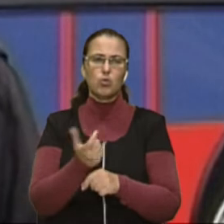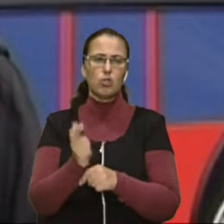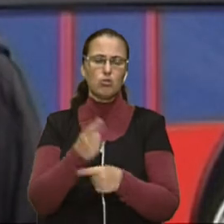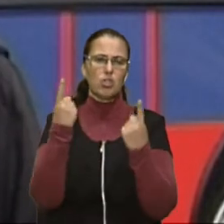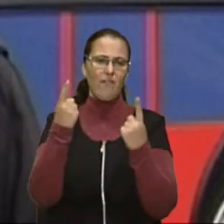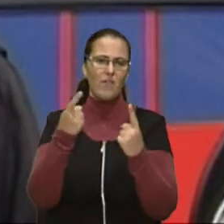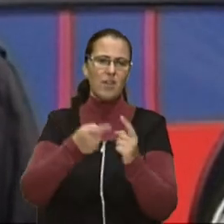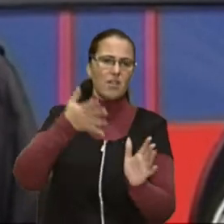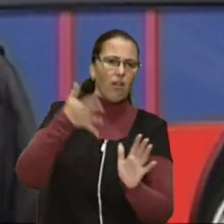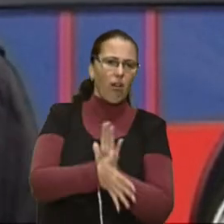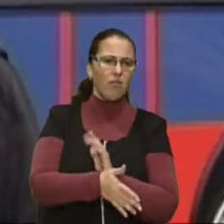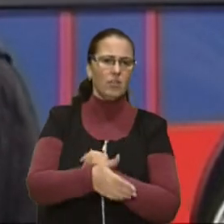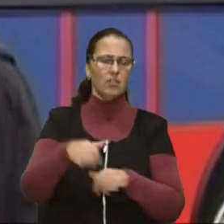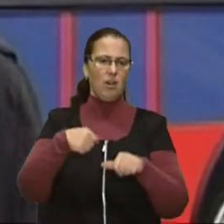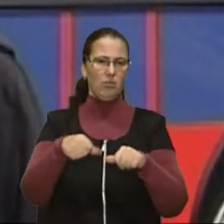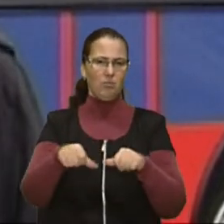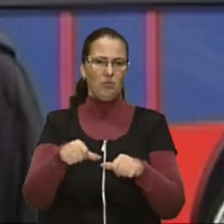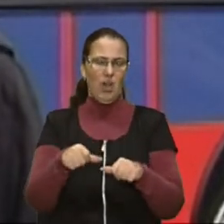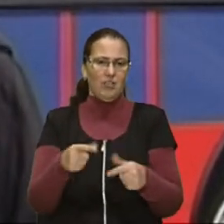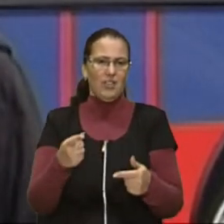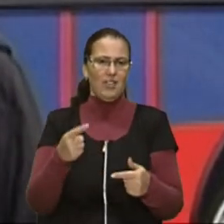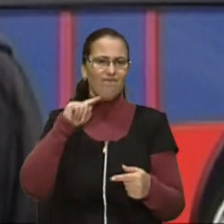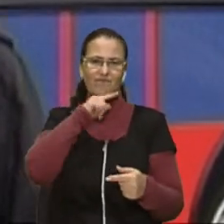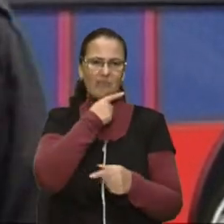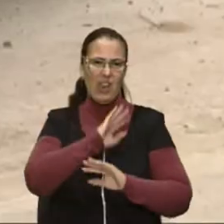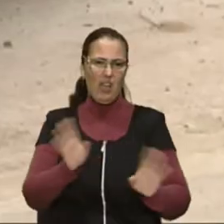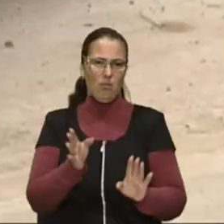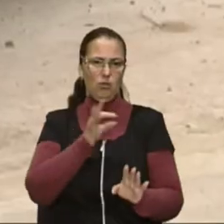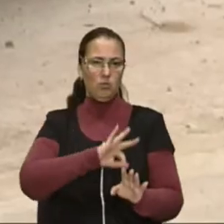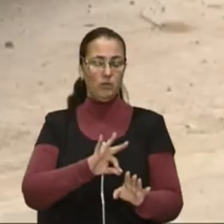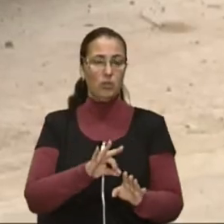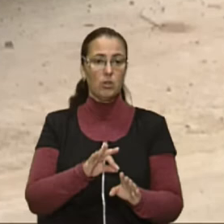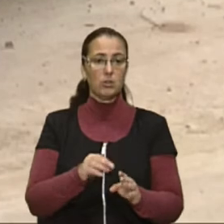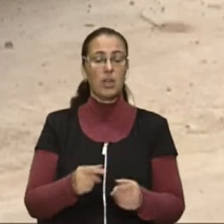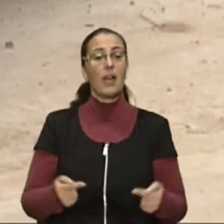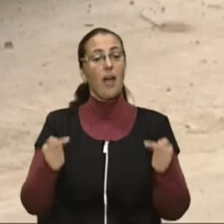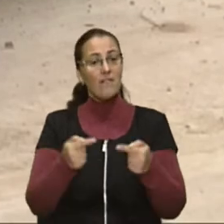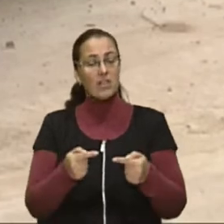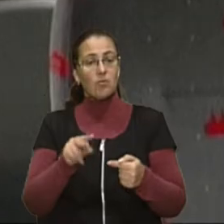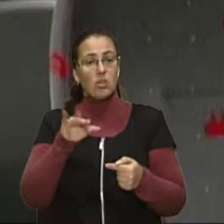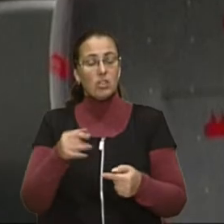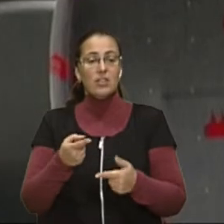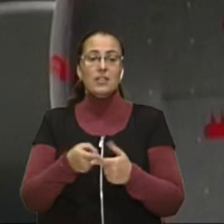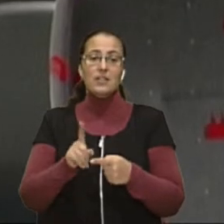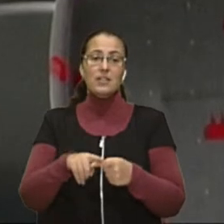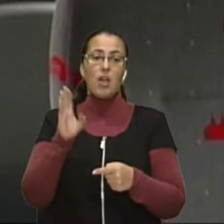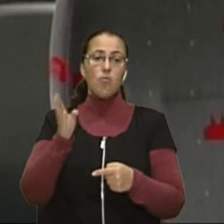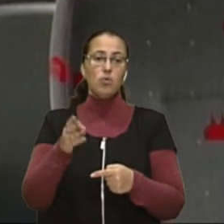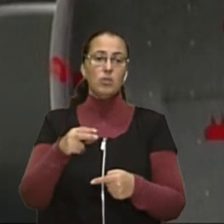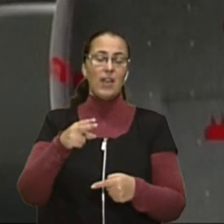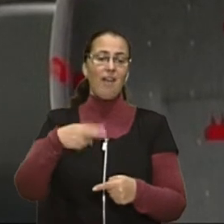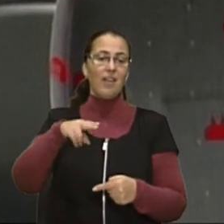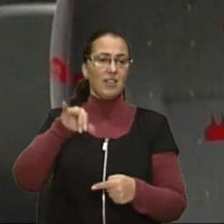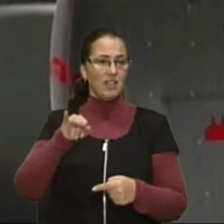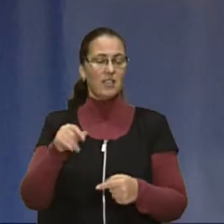палива і економічно є недоцільно їхнє використання. Визначившися, чи це будуть дизельні автомобілі чи газові,